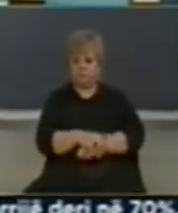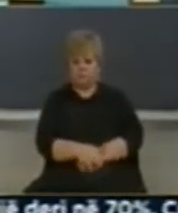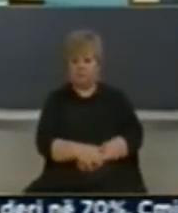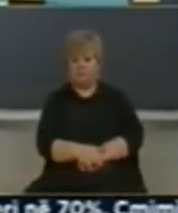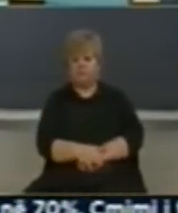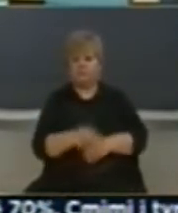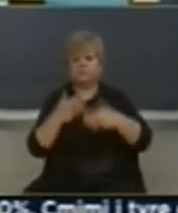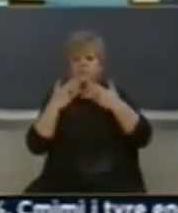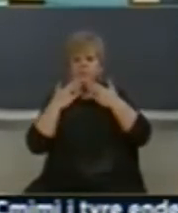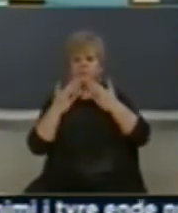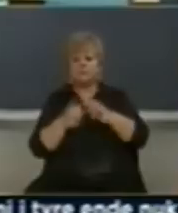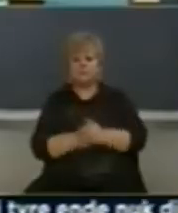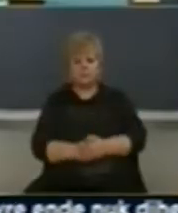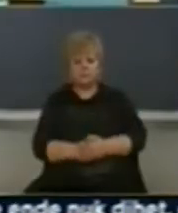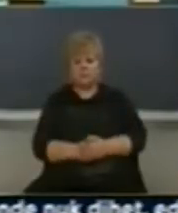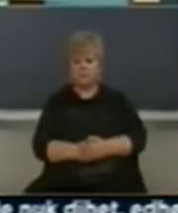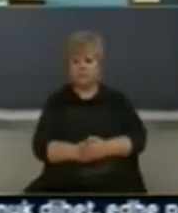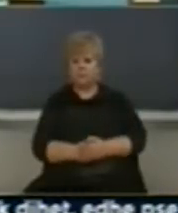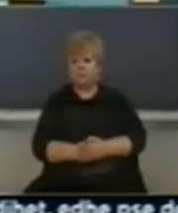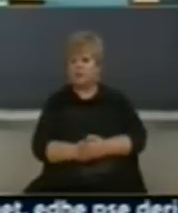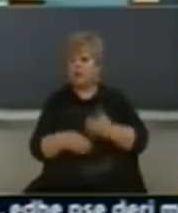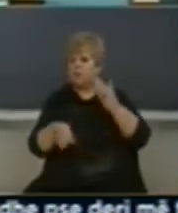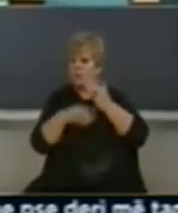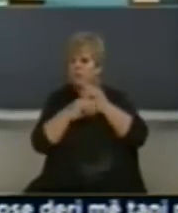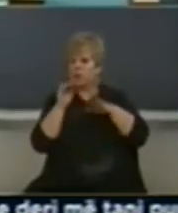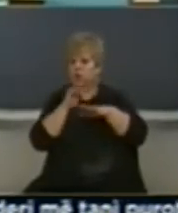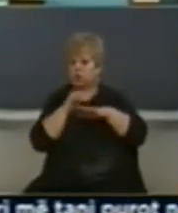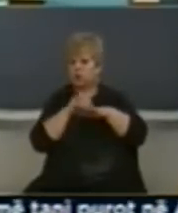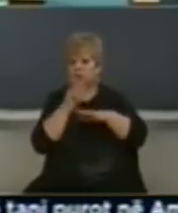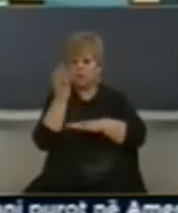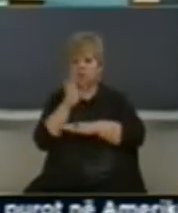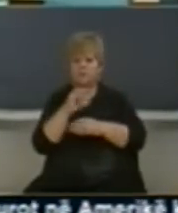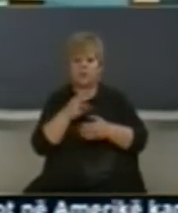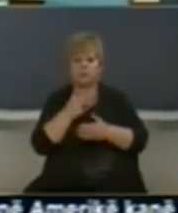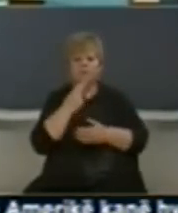Falem nërët, zëtëni Ministr, a ke pjëtje shtes? Deputete, jo, s'ka pjëtje shtes?